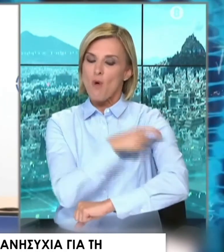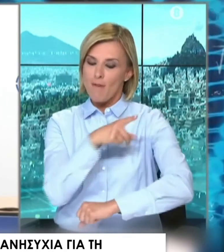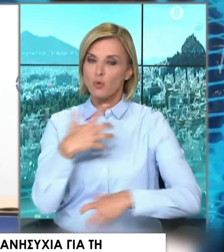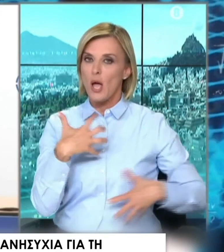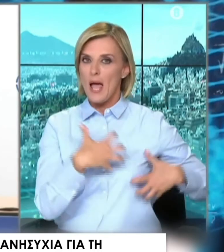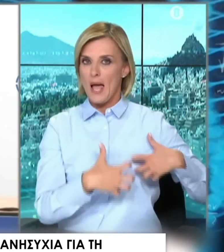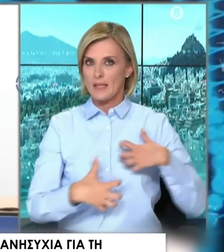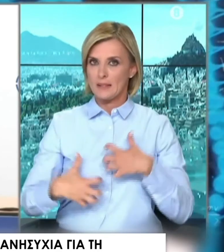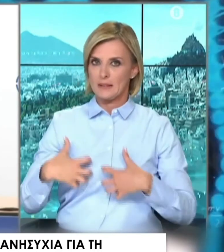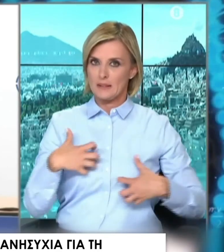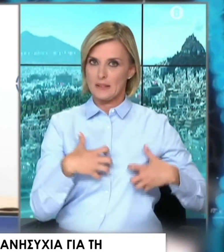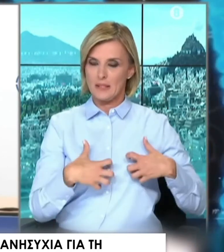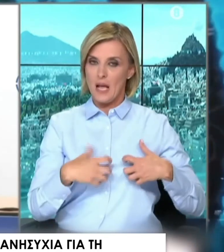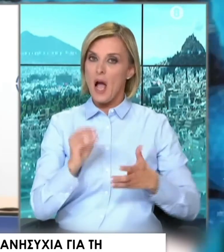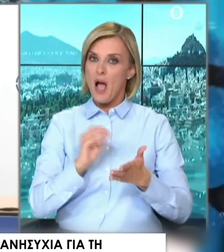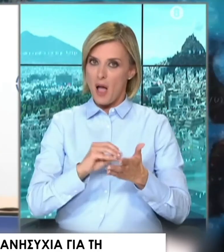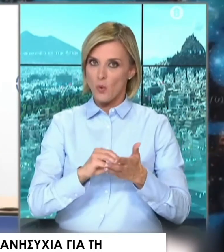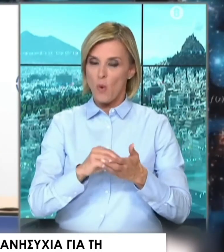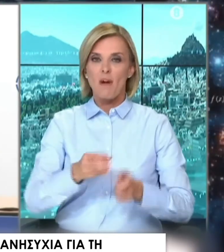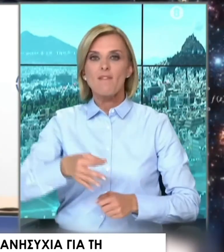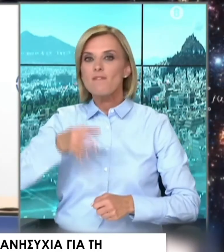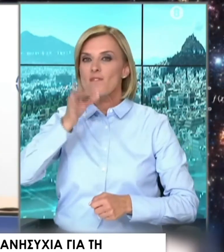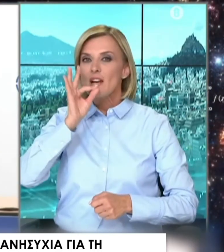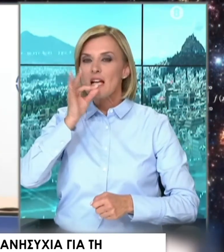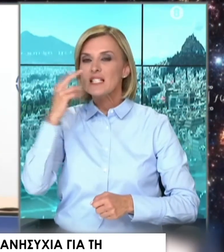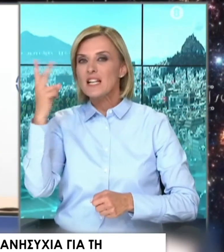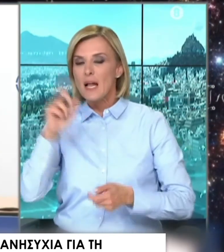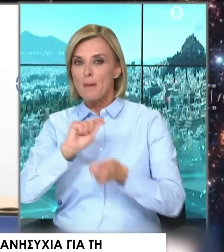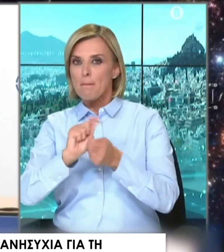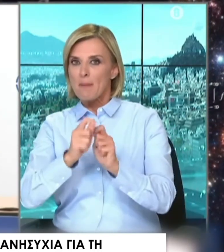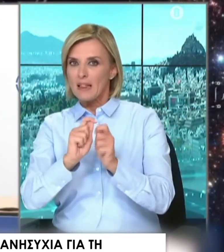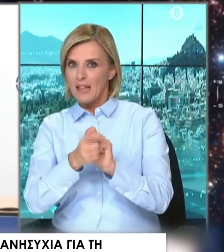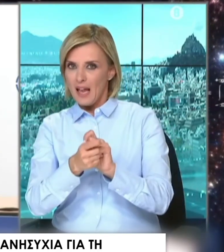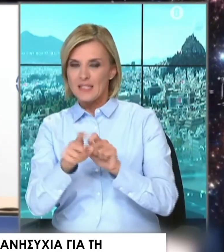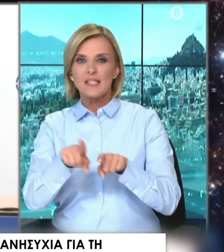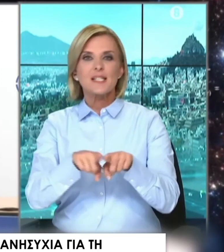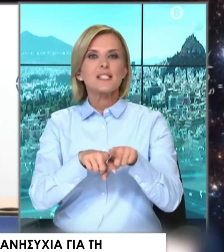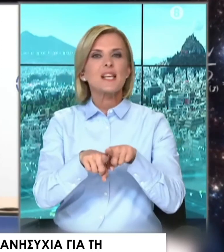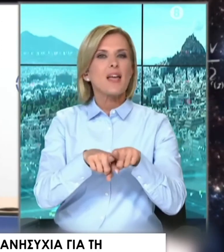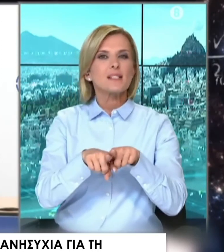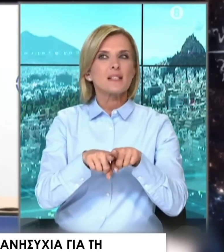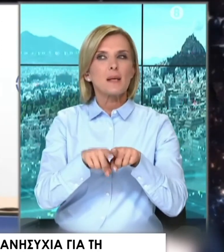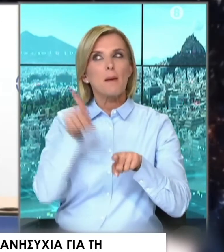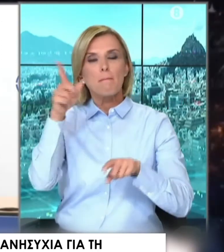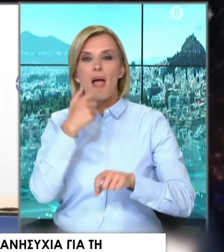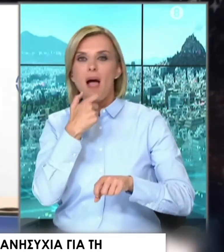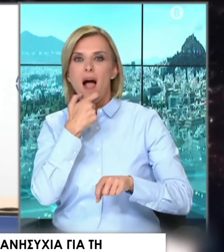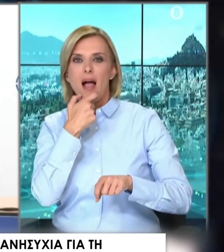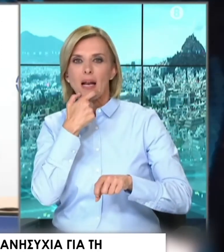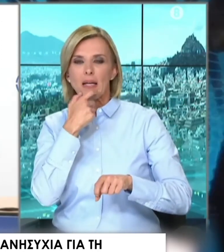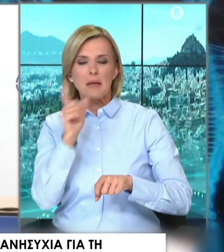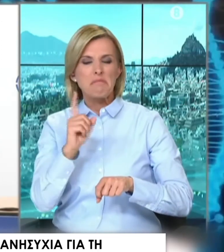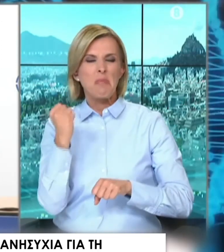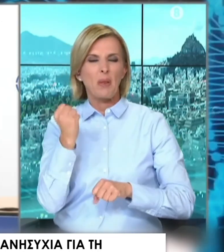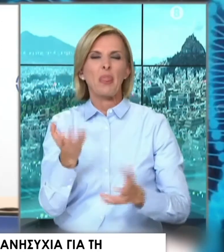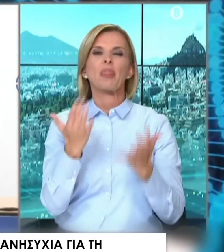αυξημένη μεταδοτικότητα, σε σχέση με την αγγλική, σε σχέση δηλαδή με το στελέχος Α, δεν φαίνεται να έχει ισχυρό πλέον